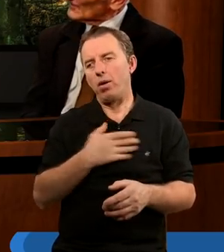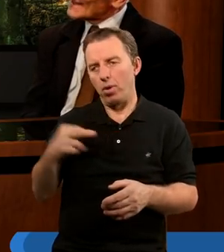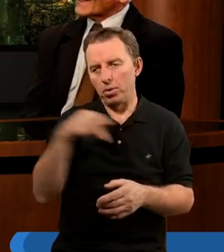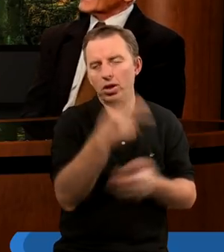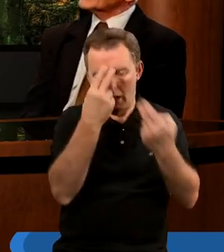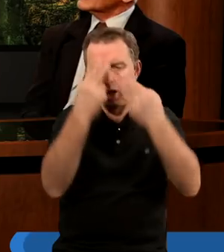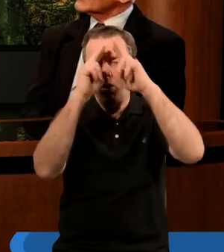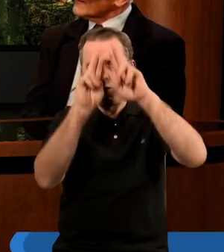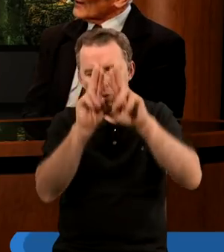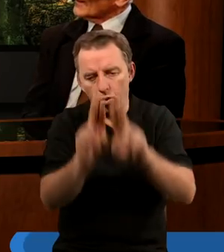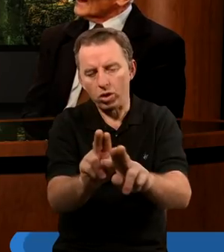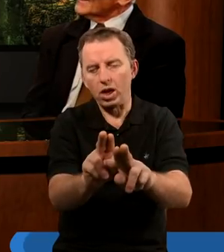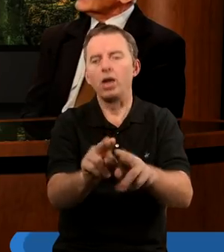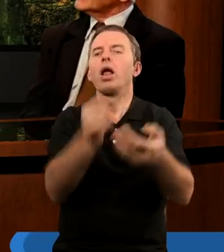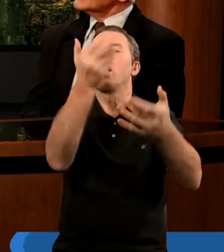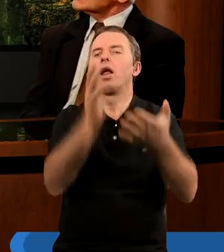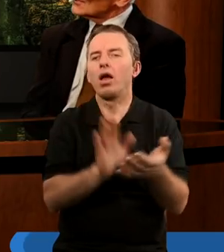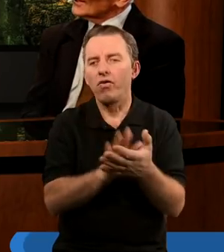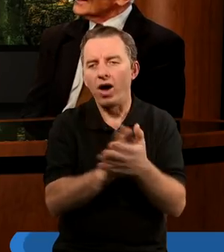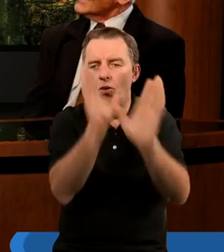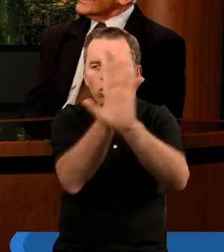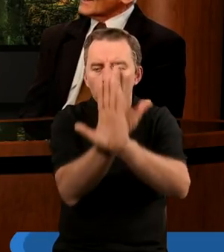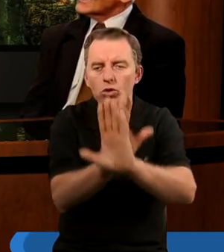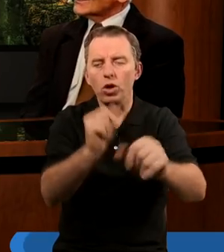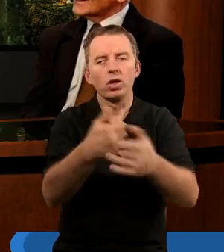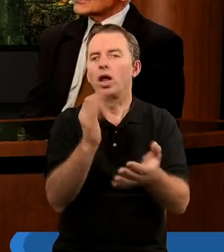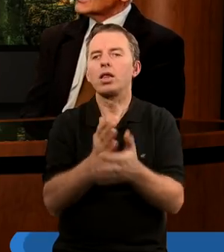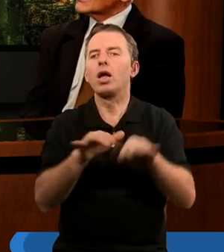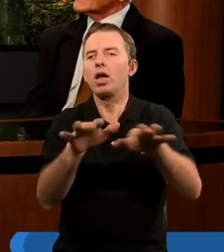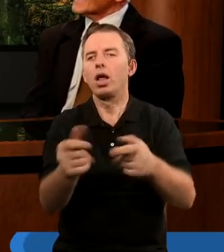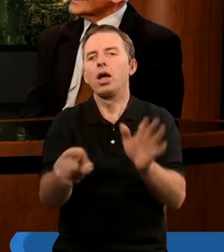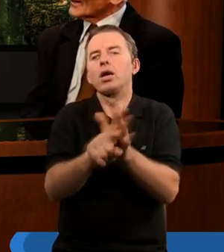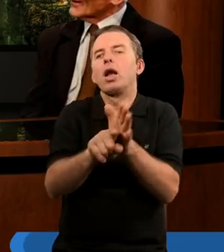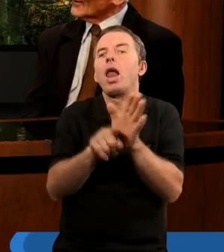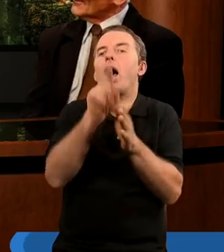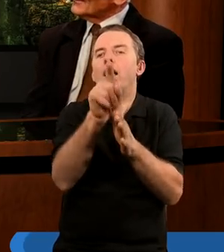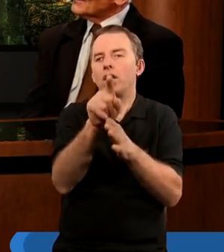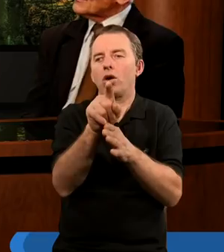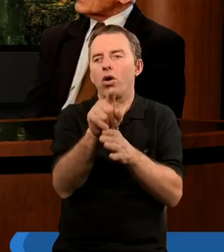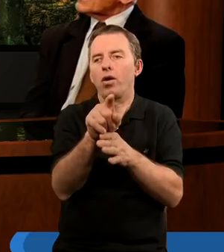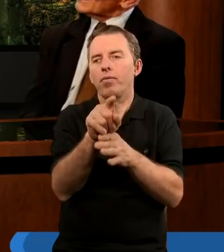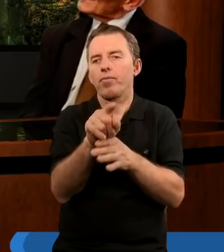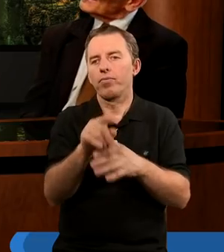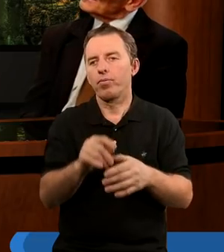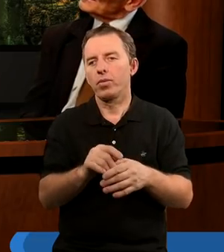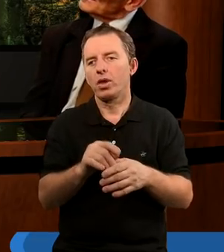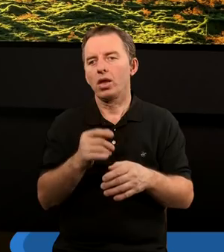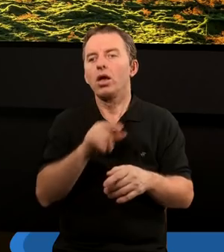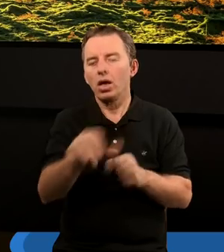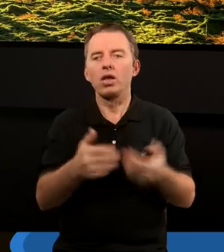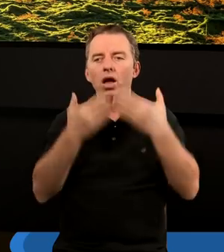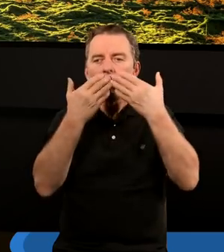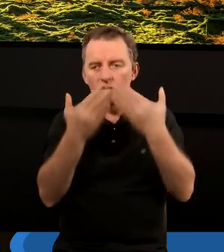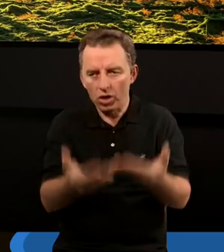uznania, tyle chwały, tyle czci, a nie tyle dla Niego. Czyli jest to